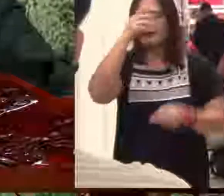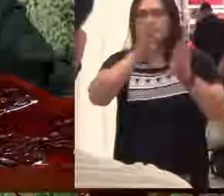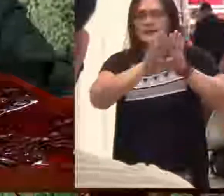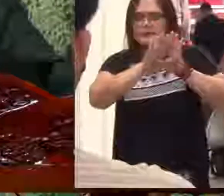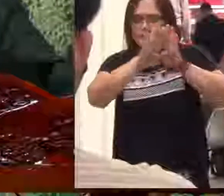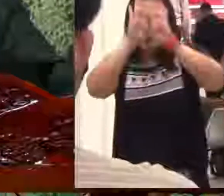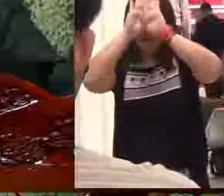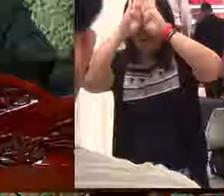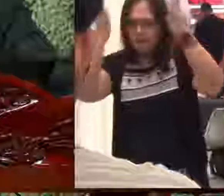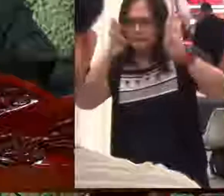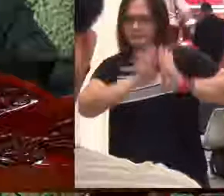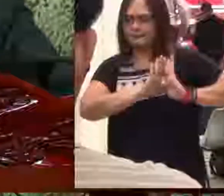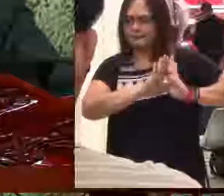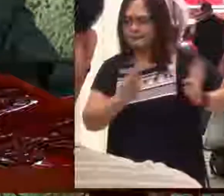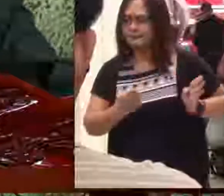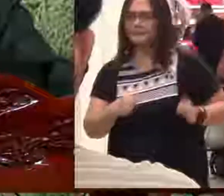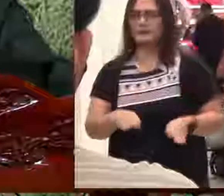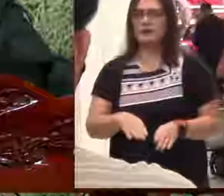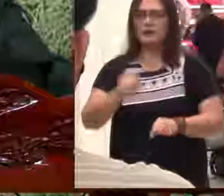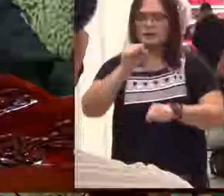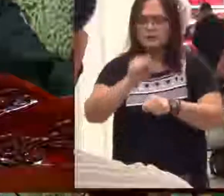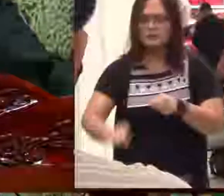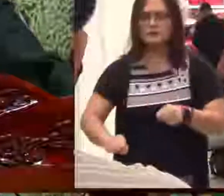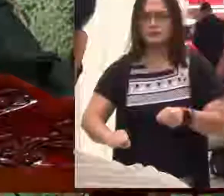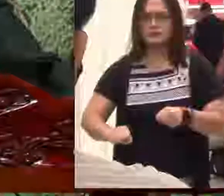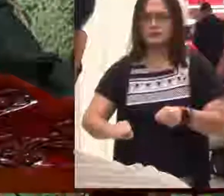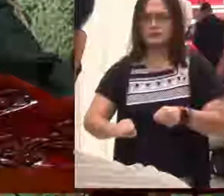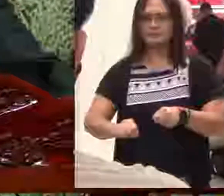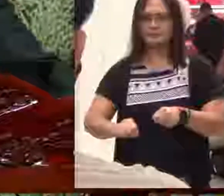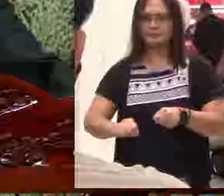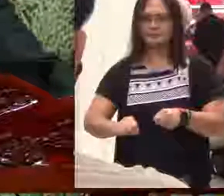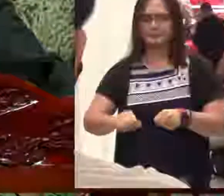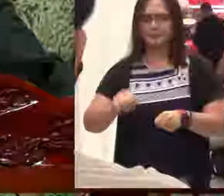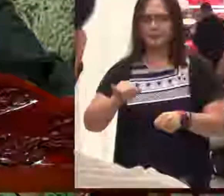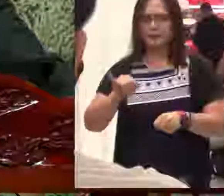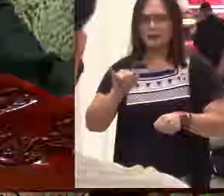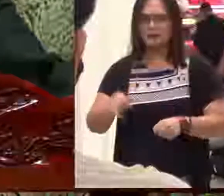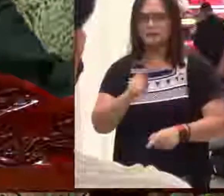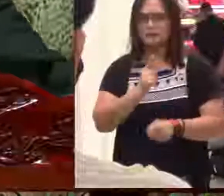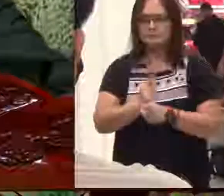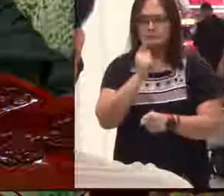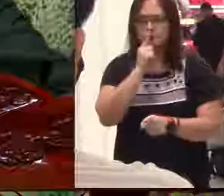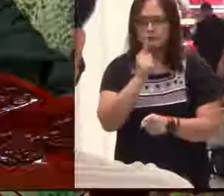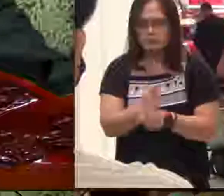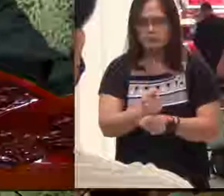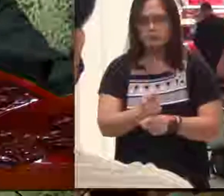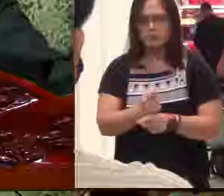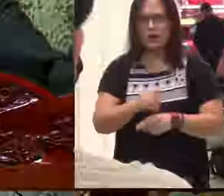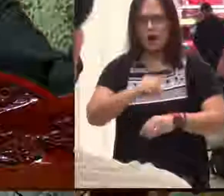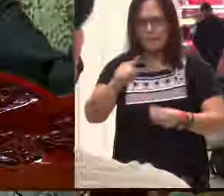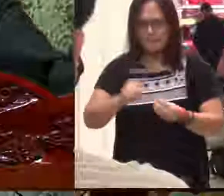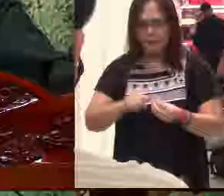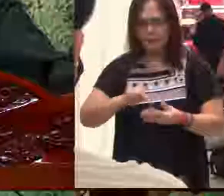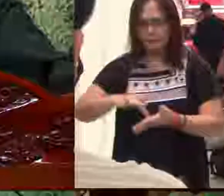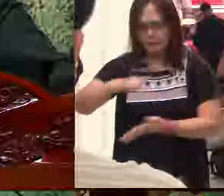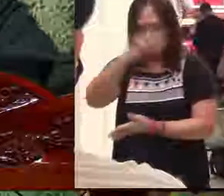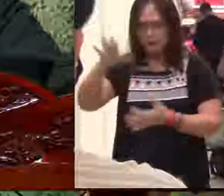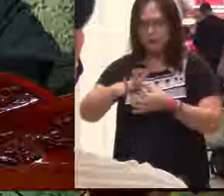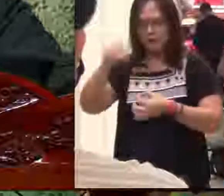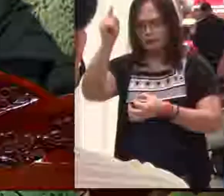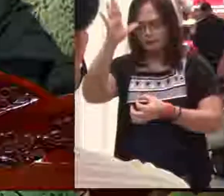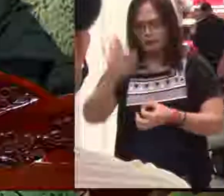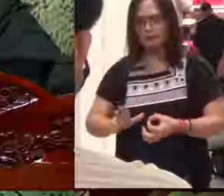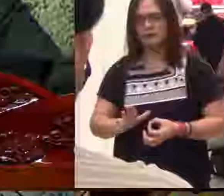Upang ang iyong katotohanan patungkol sa luwalhati ng Diyos sa aming kalagitnaan po ay